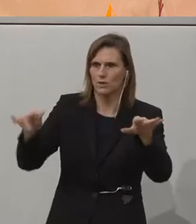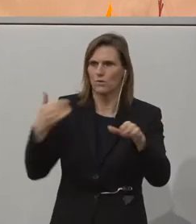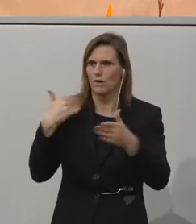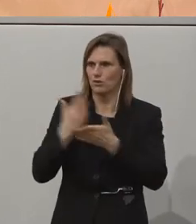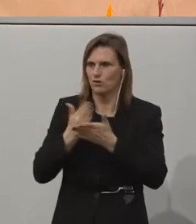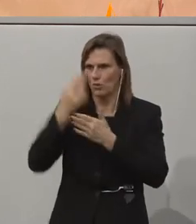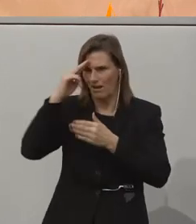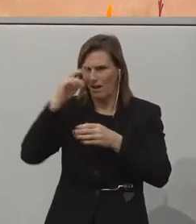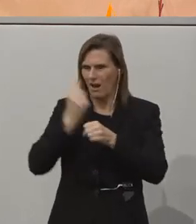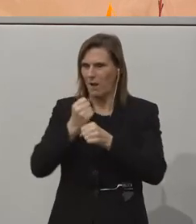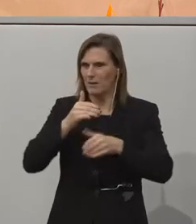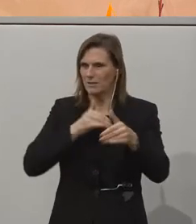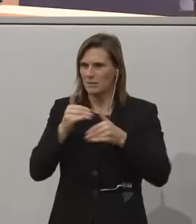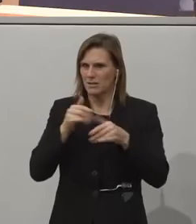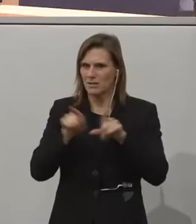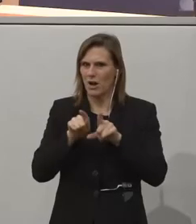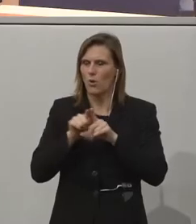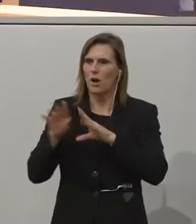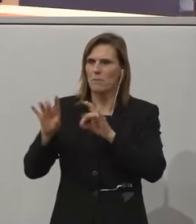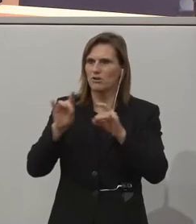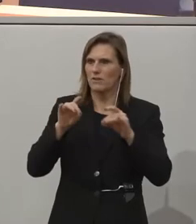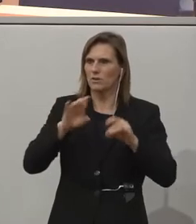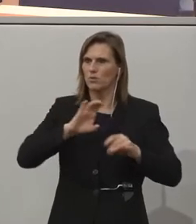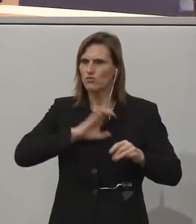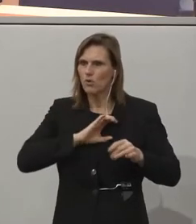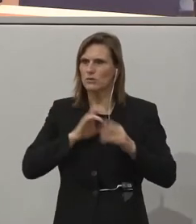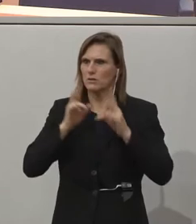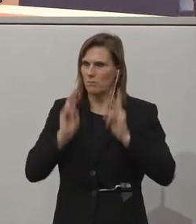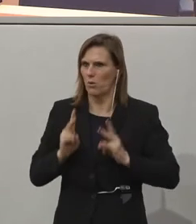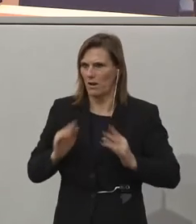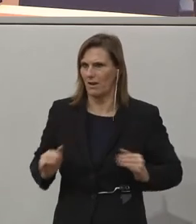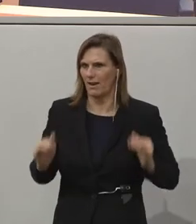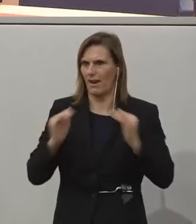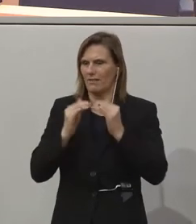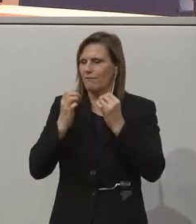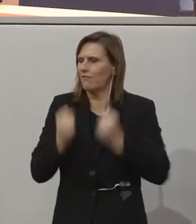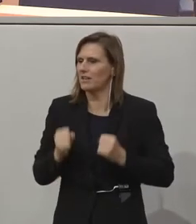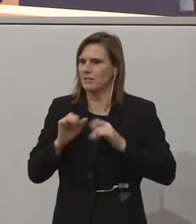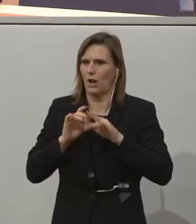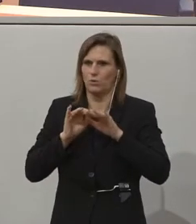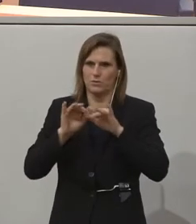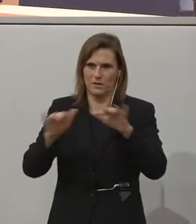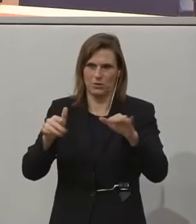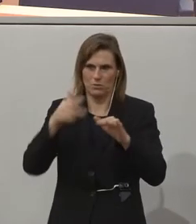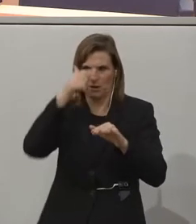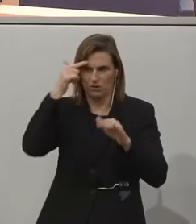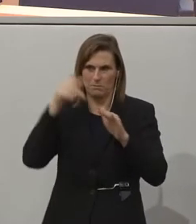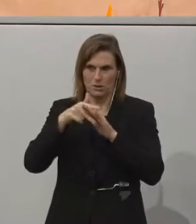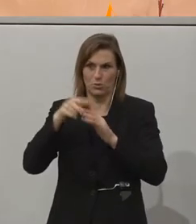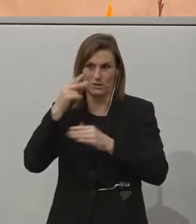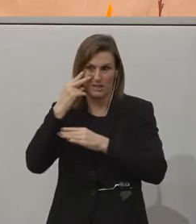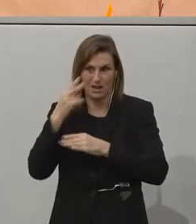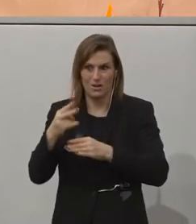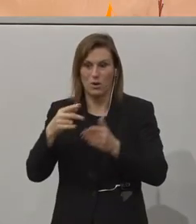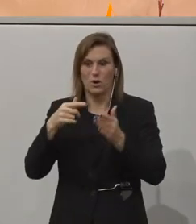gesagt hat, auch auf die Beschäftigungschancen und Möglichkeiten, die wir da auch für Menschen mit Behinderung sehen. Und dann